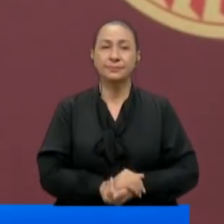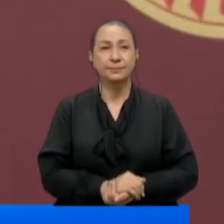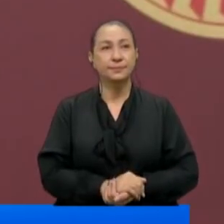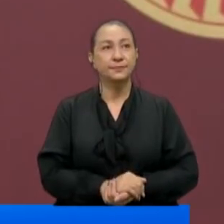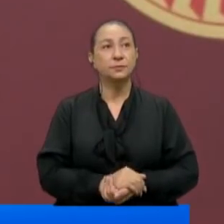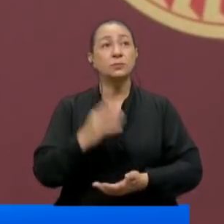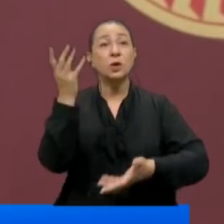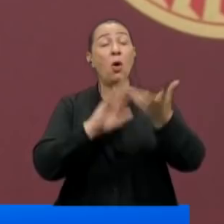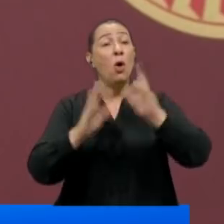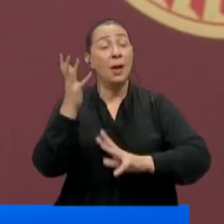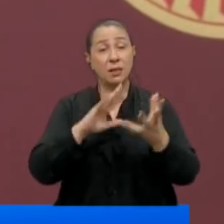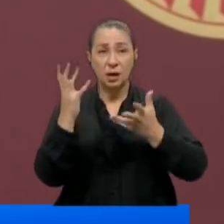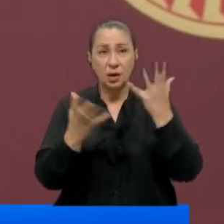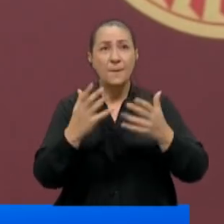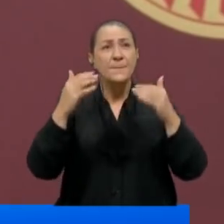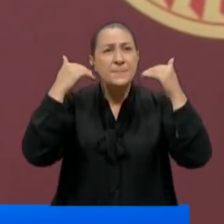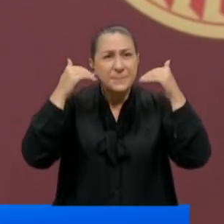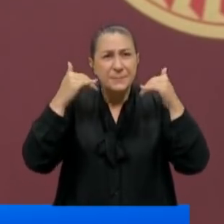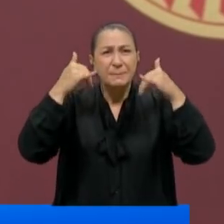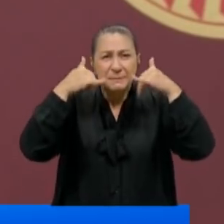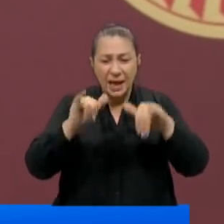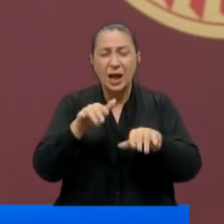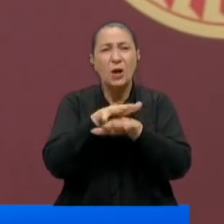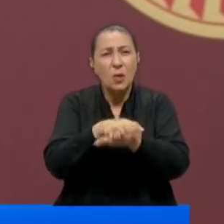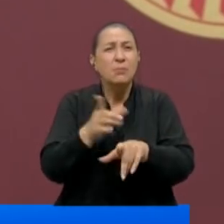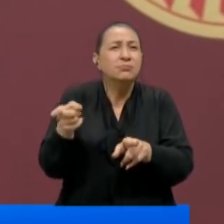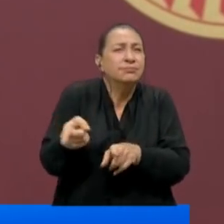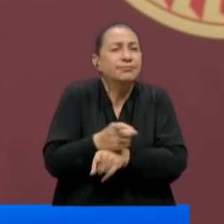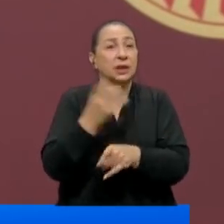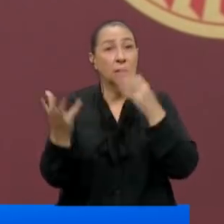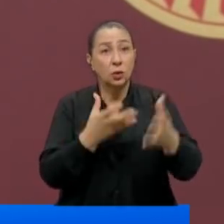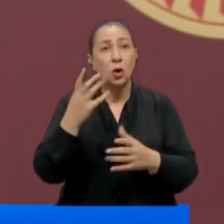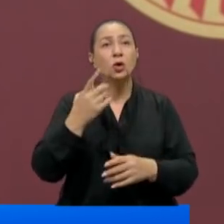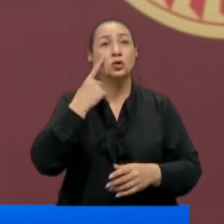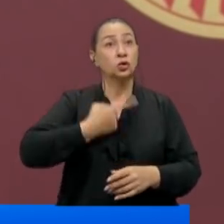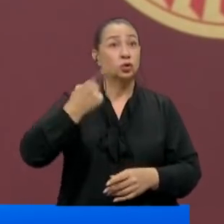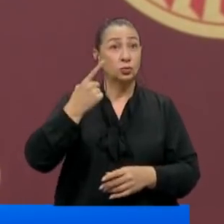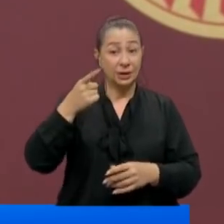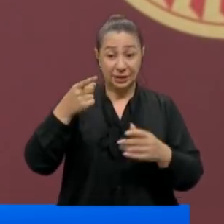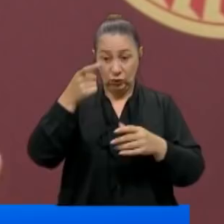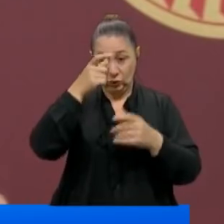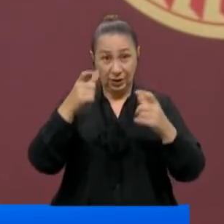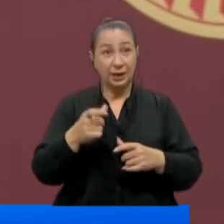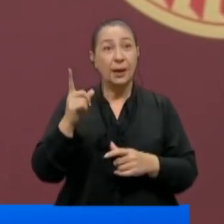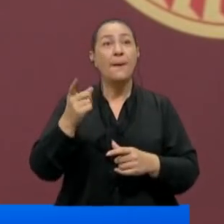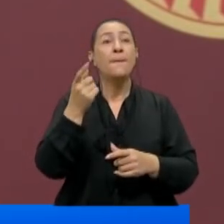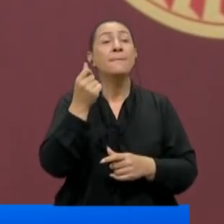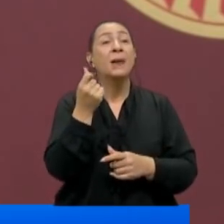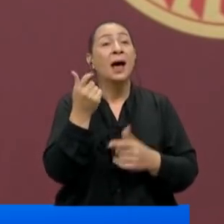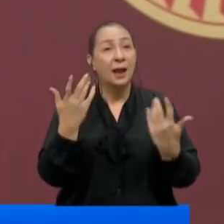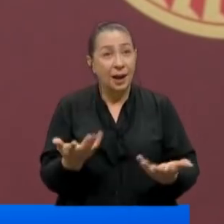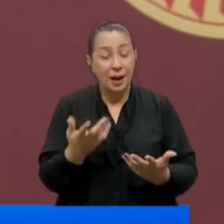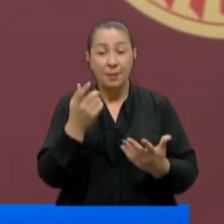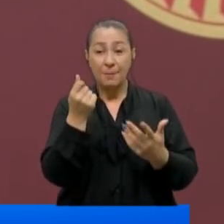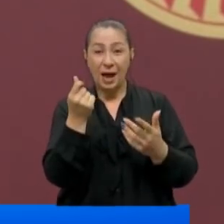Ormanlar yanıyor, hayvanlar yanıyor. Ülkenin Cumhurbaşkanı bunu maddiyatla, bunu